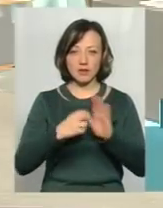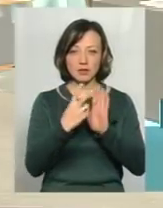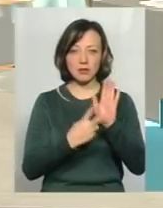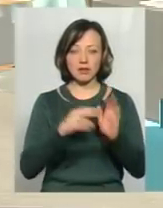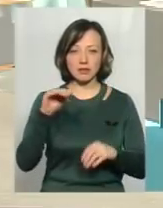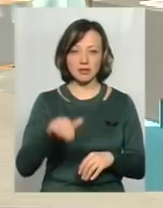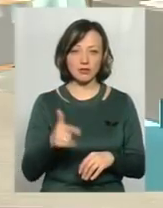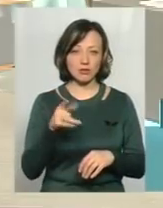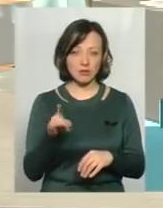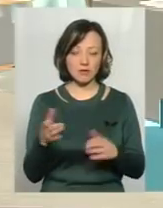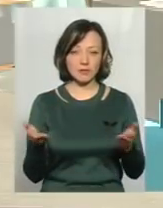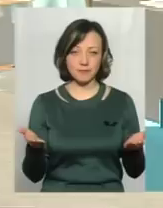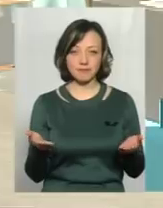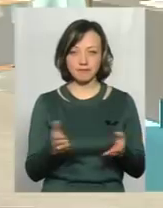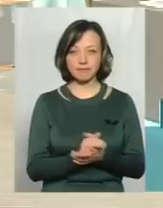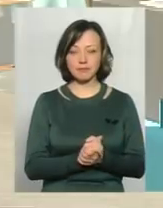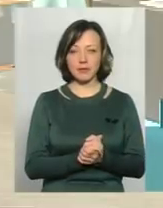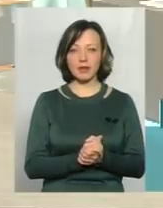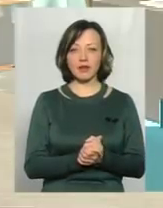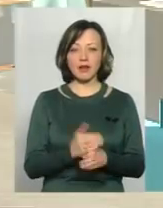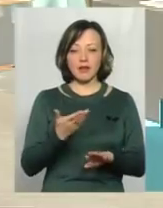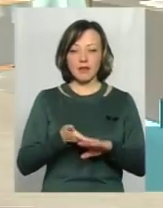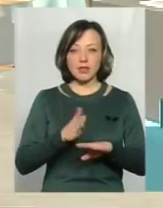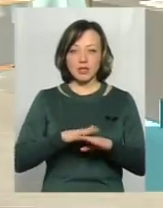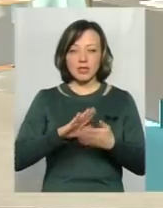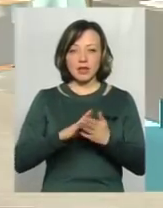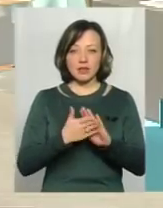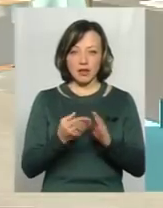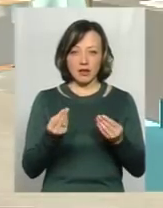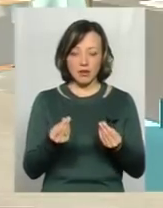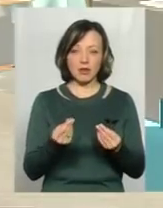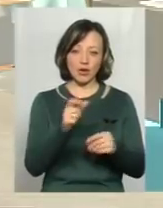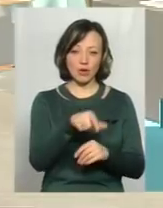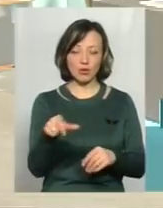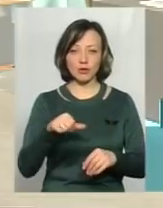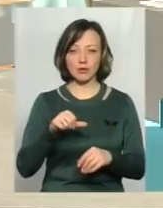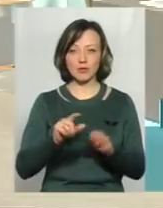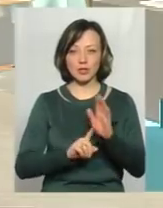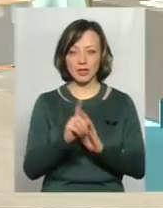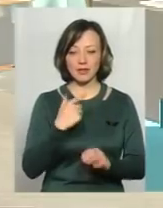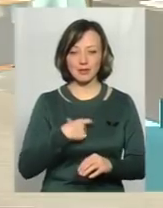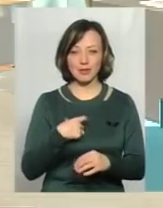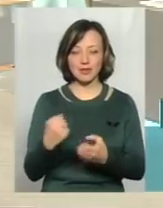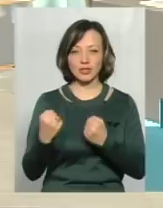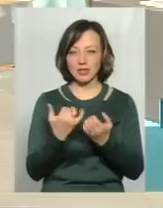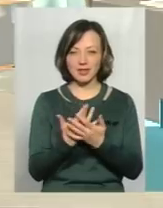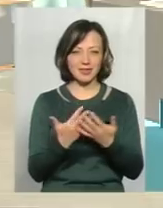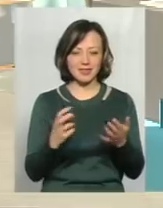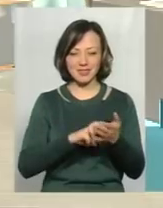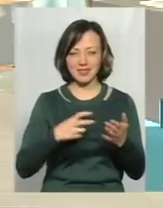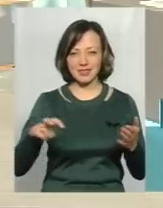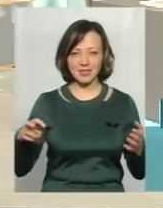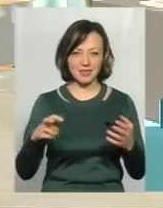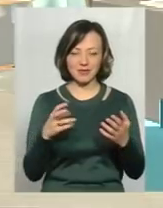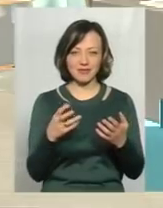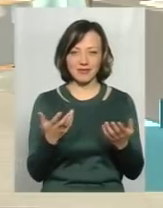тисяч гривень, що, відповідно, тяжкий економічний стан, все, і люди починають самозахищатися. Різні, дуже багато